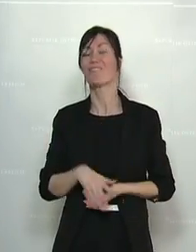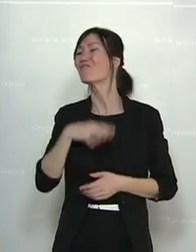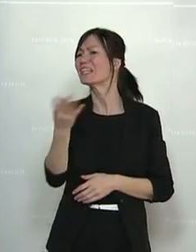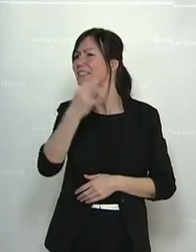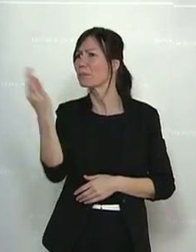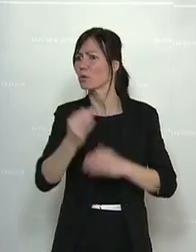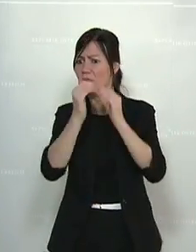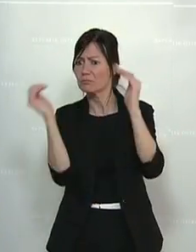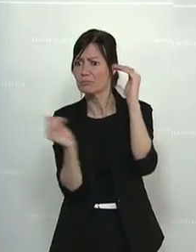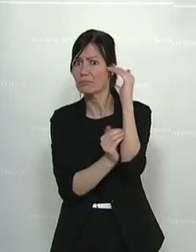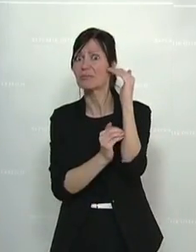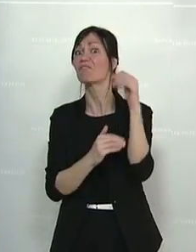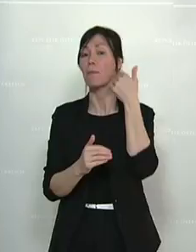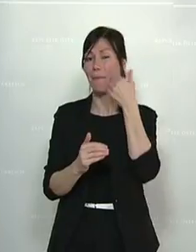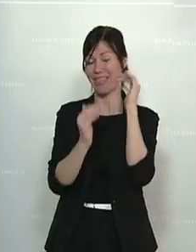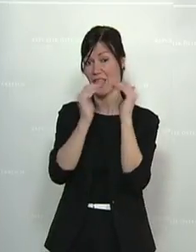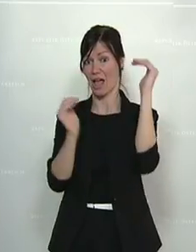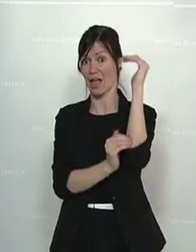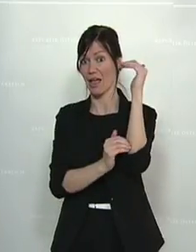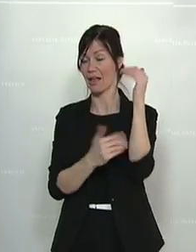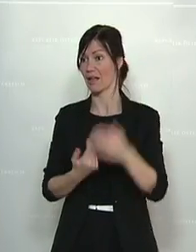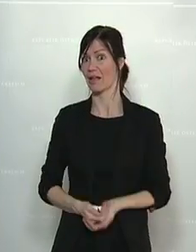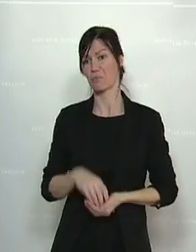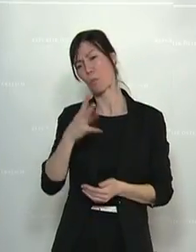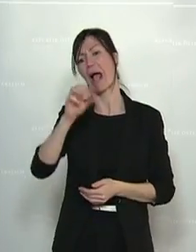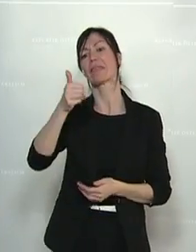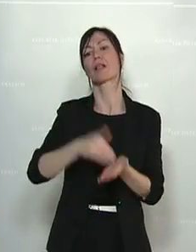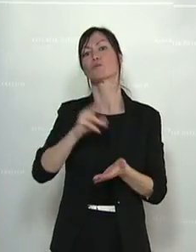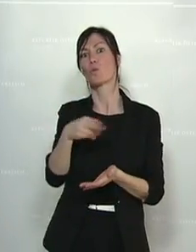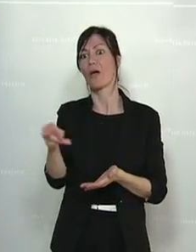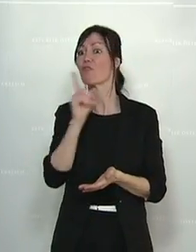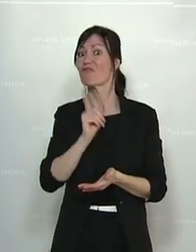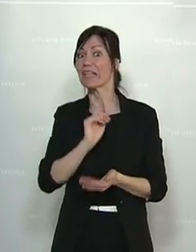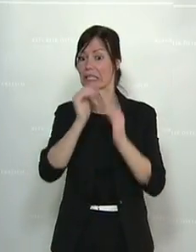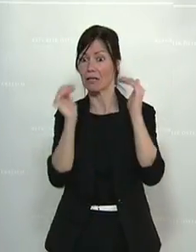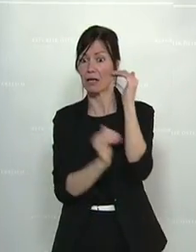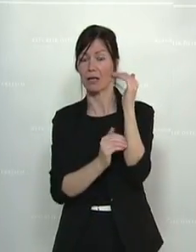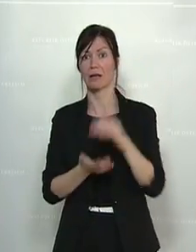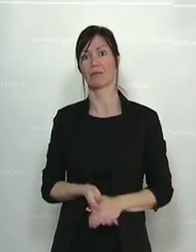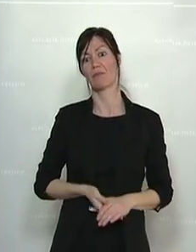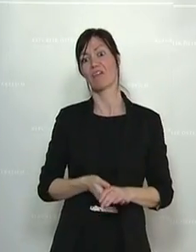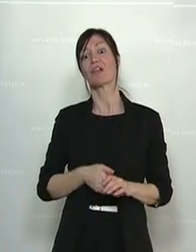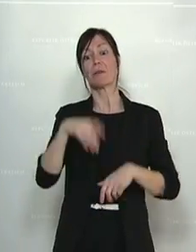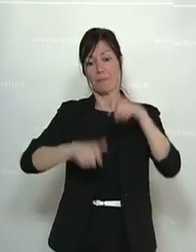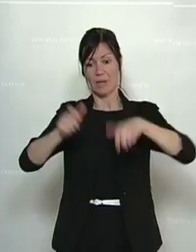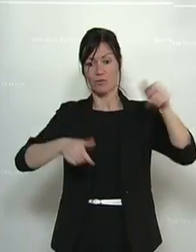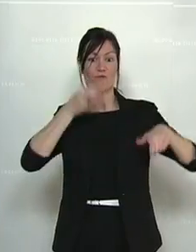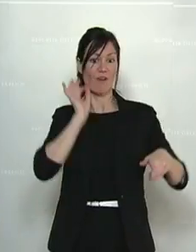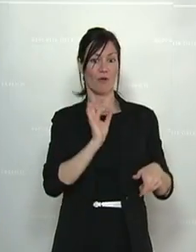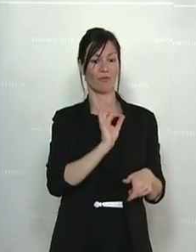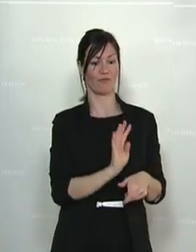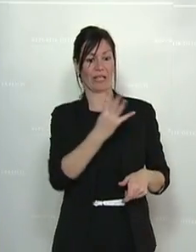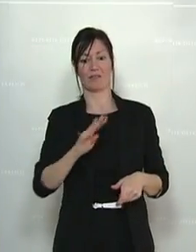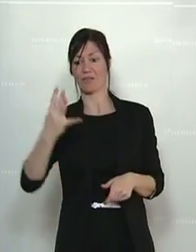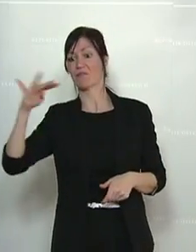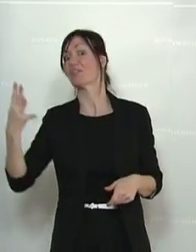also so rund um die 1.000 Euro. Jede vierte alleinstehende Pensionistin kann von ihrer Pension nicht leben. Und es ist beschämend, dass es für